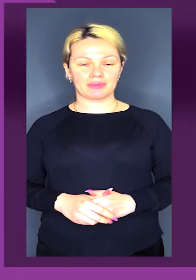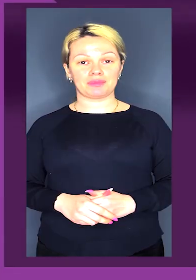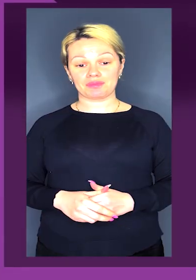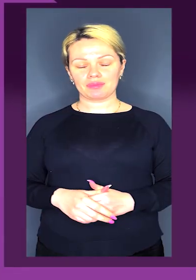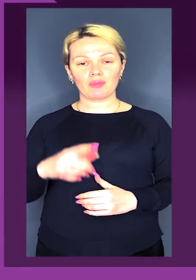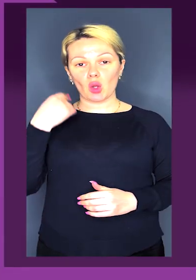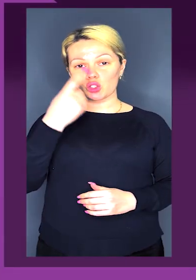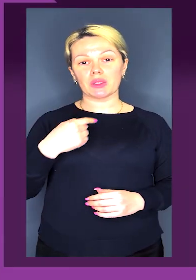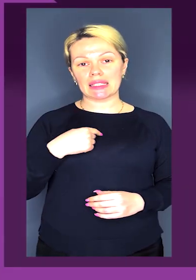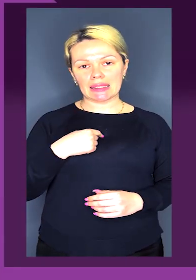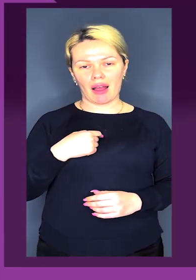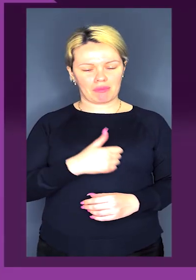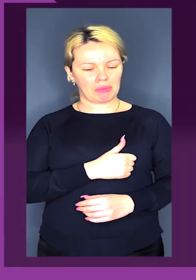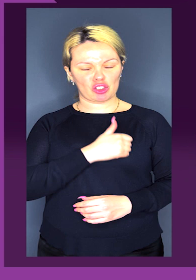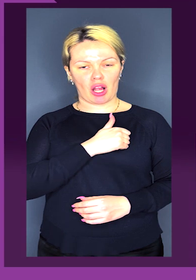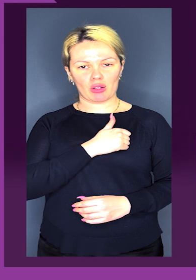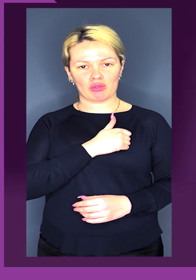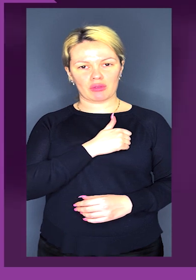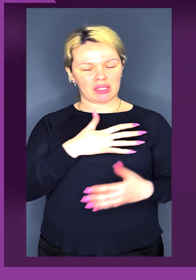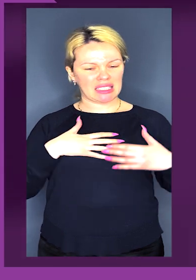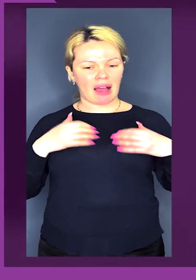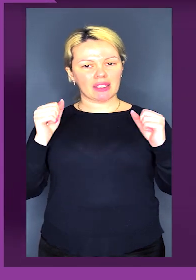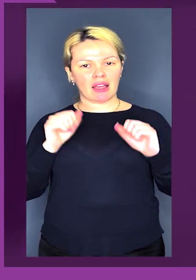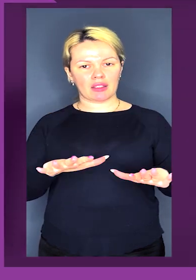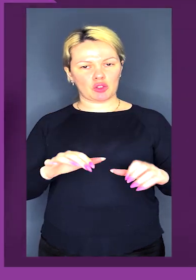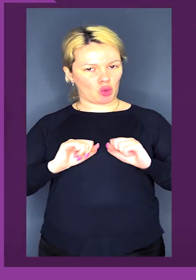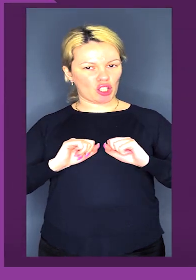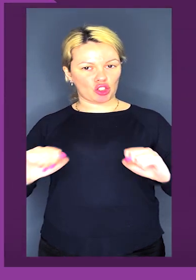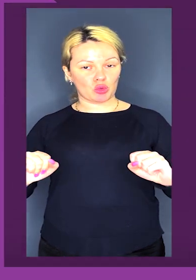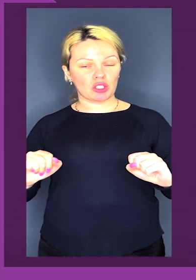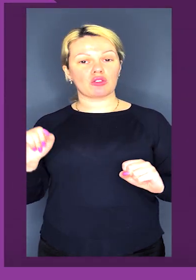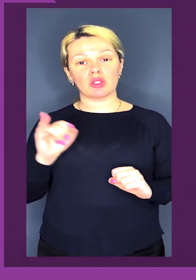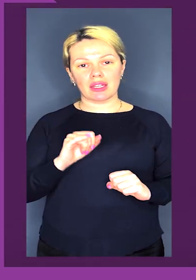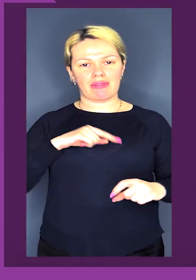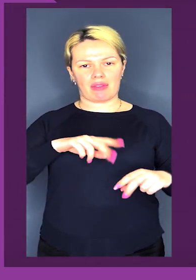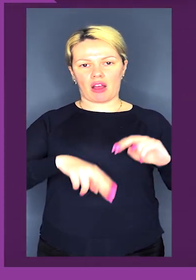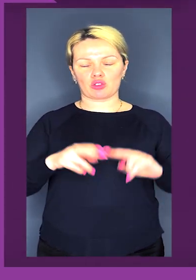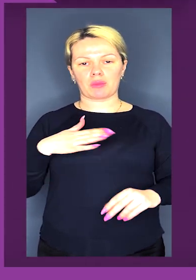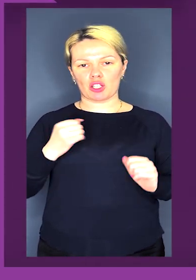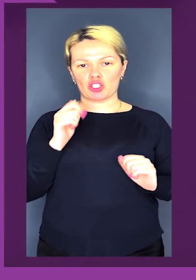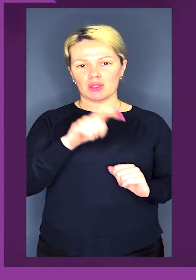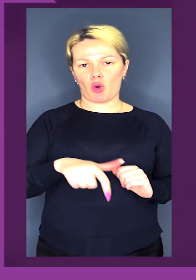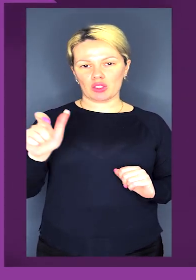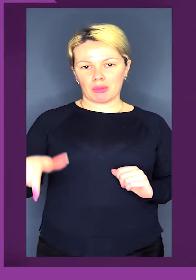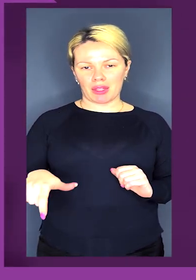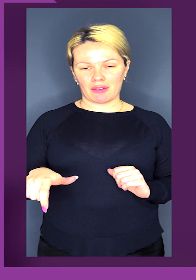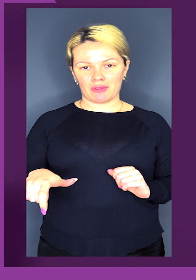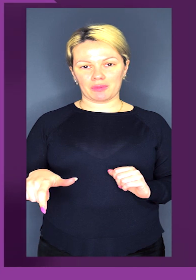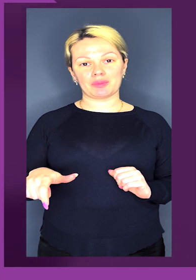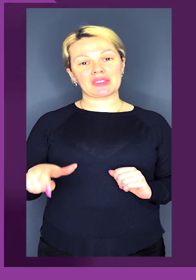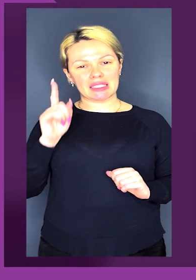Особисто я пишаюся завзятістю, рішучістю та настроєм наших спортсменів.